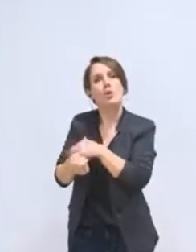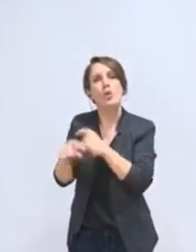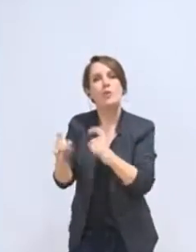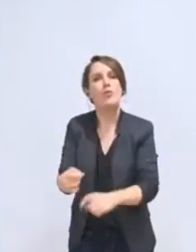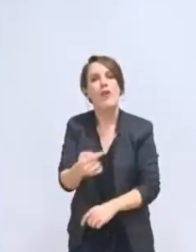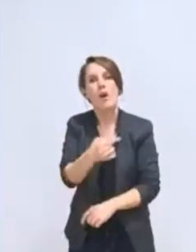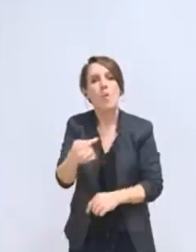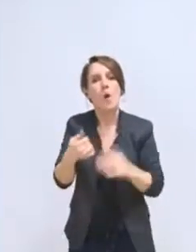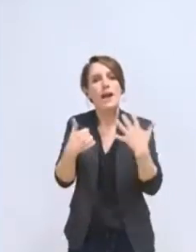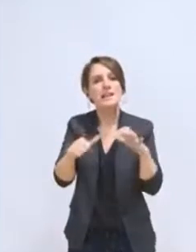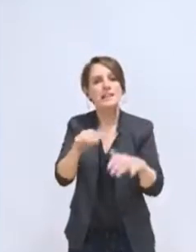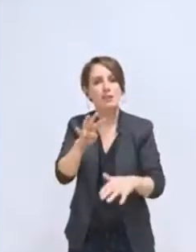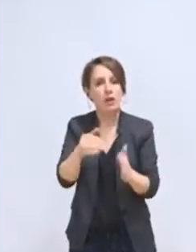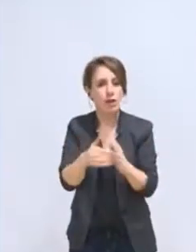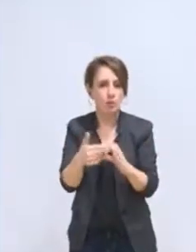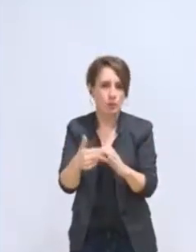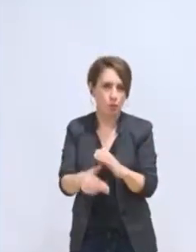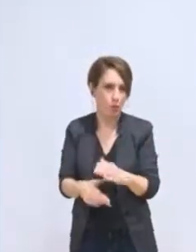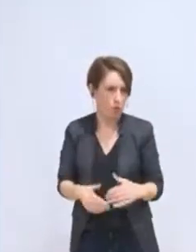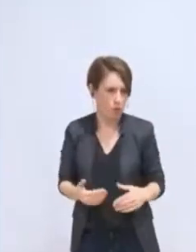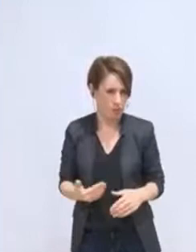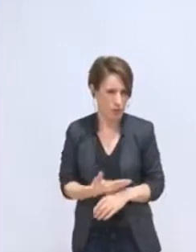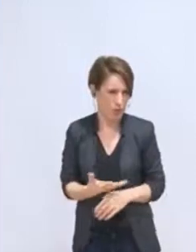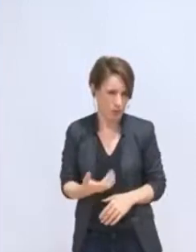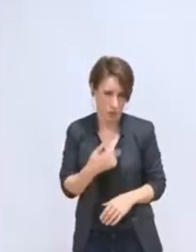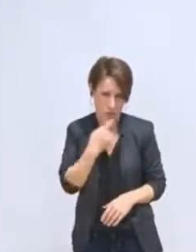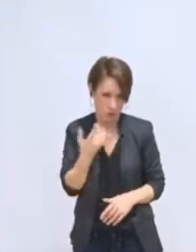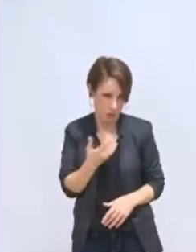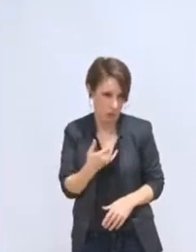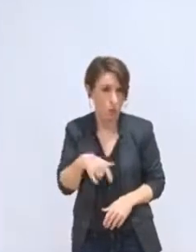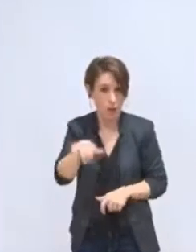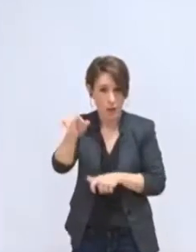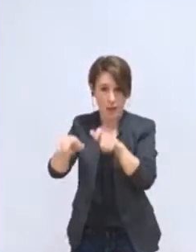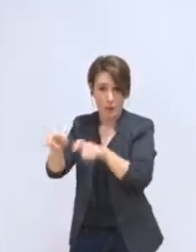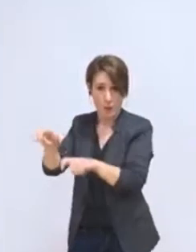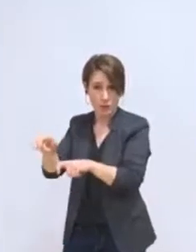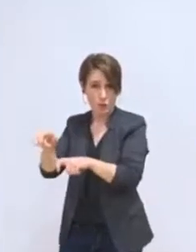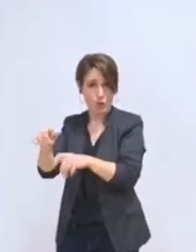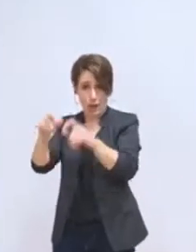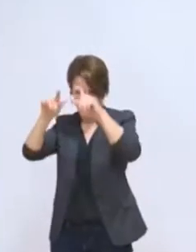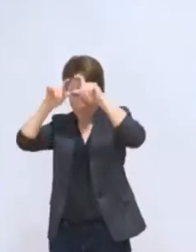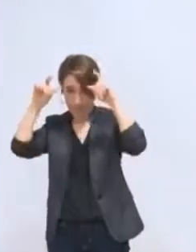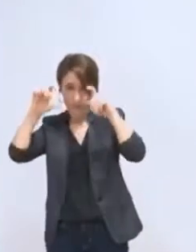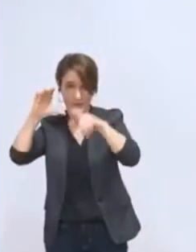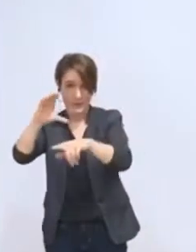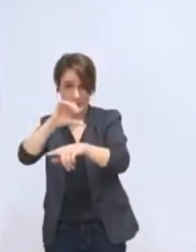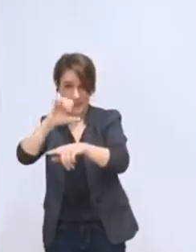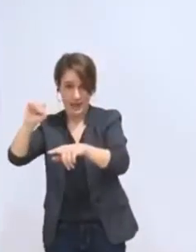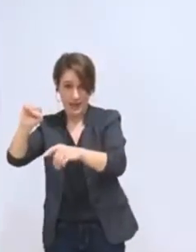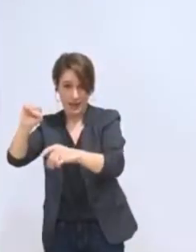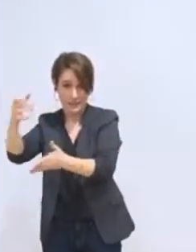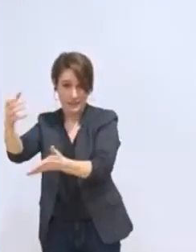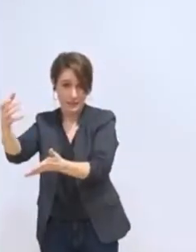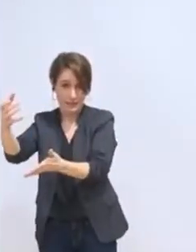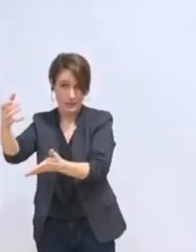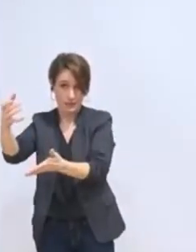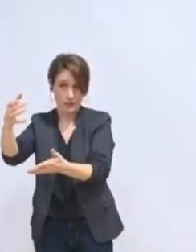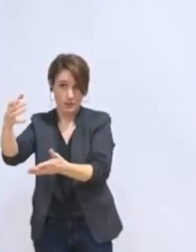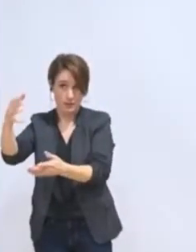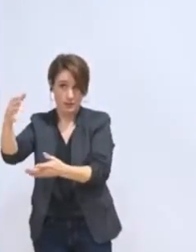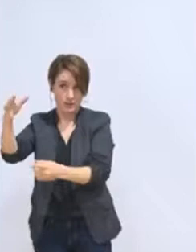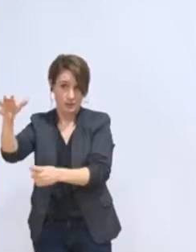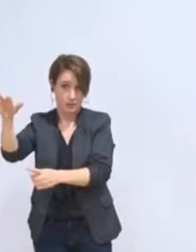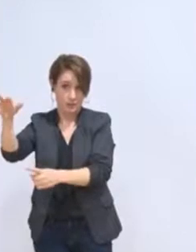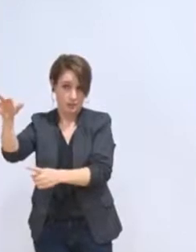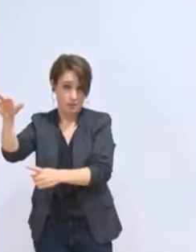En fait, vous transférez du personnel du CCS qui va donc être utile et au CCS et à la